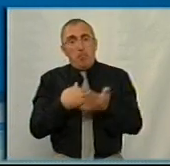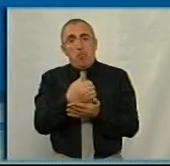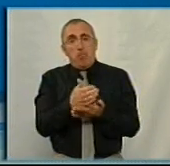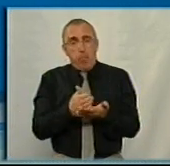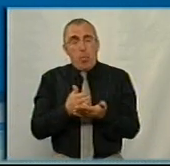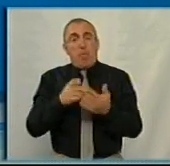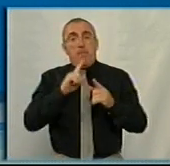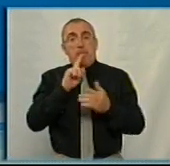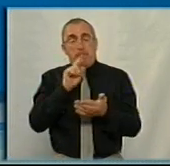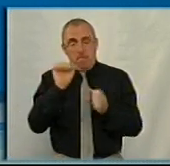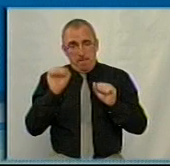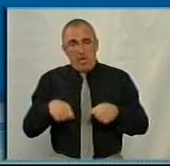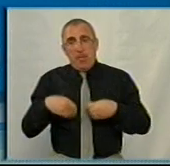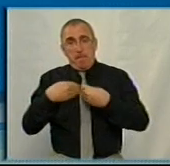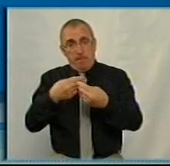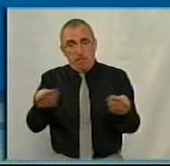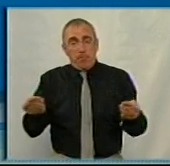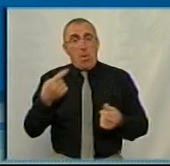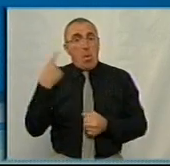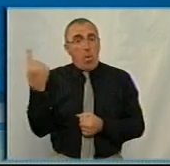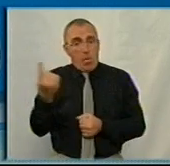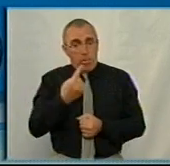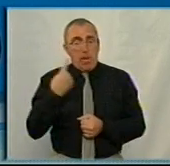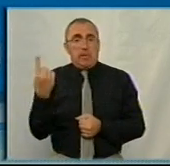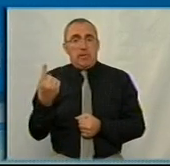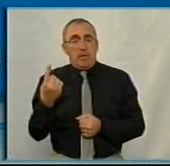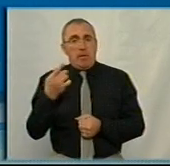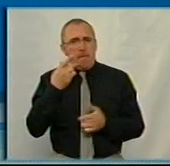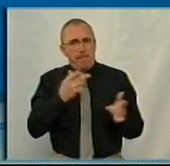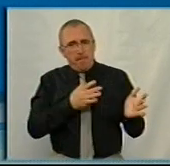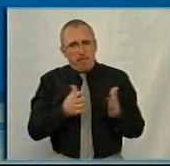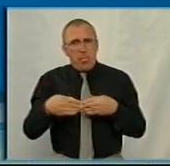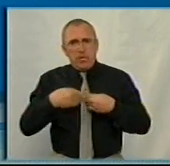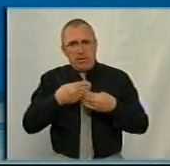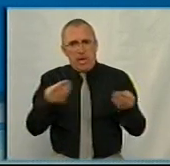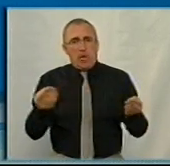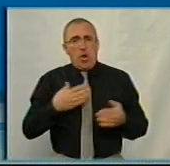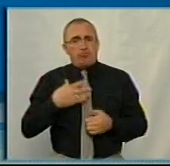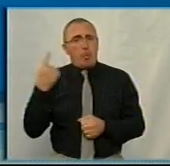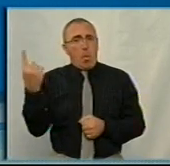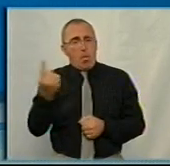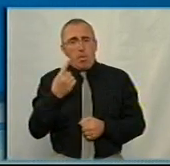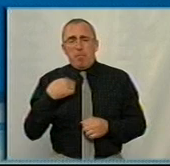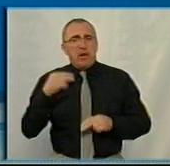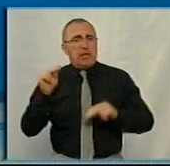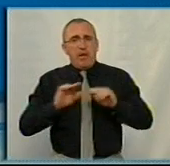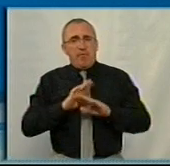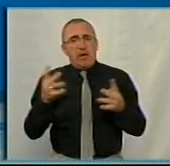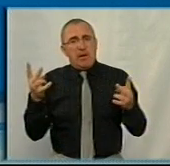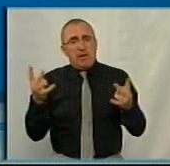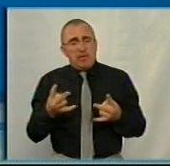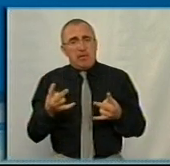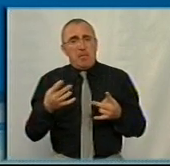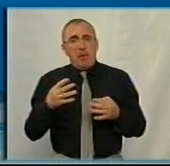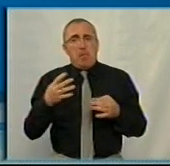міг би надаватися саме нашій області, який постійно надається в нашій області, і ми не вважаємо, що їх потрібно лишити